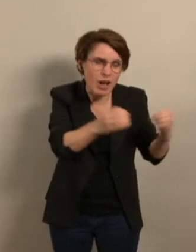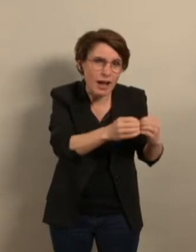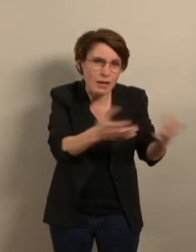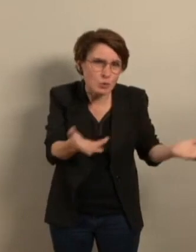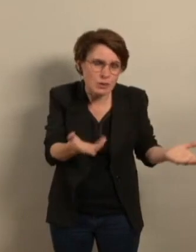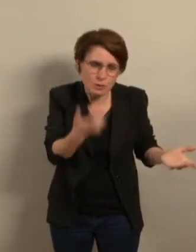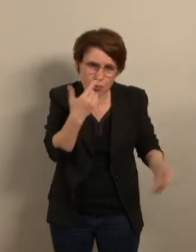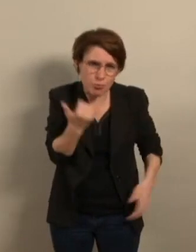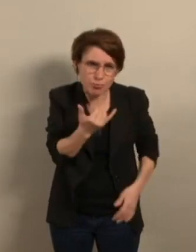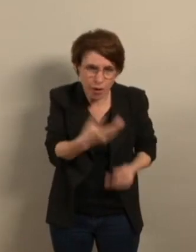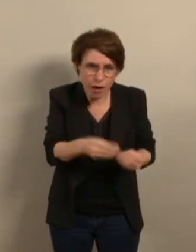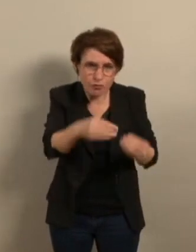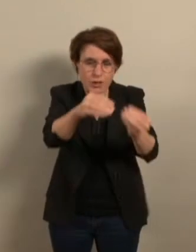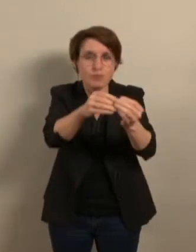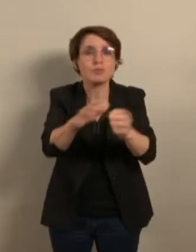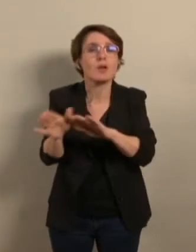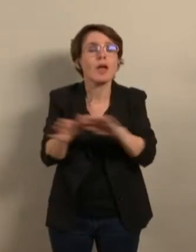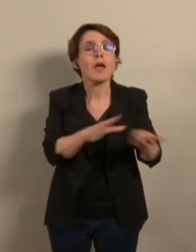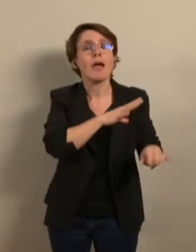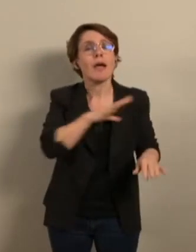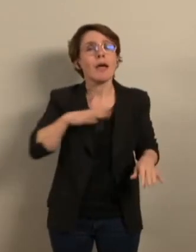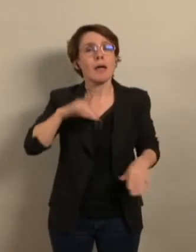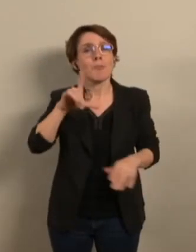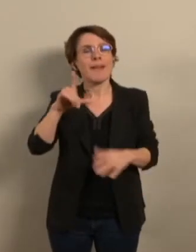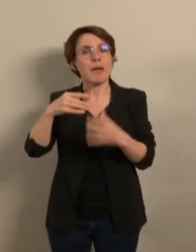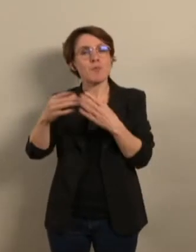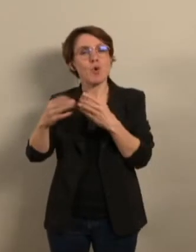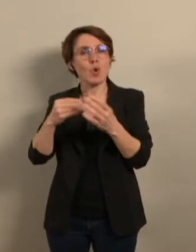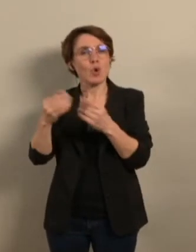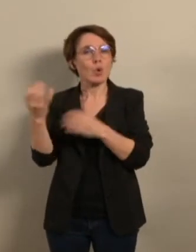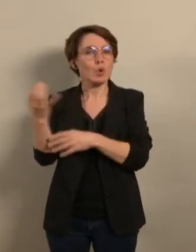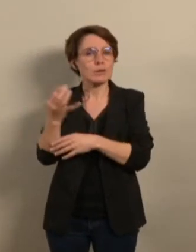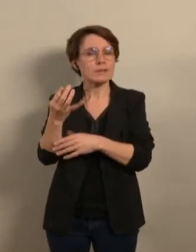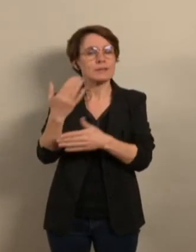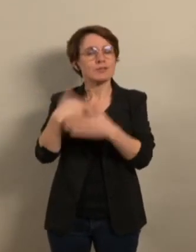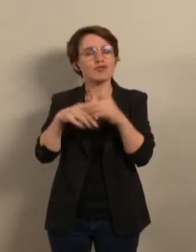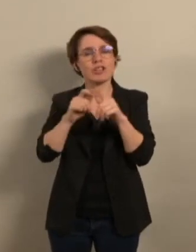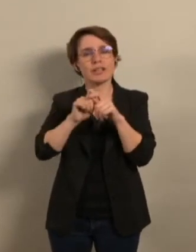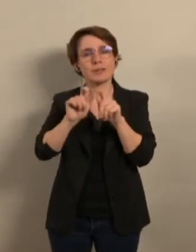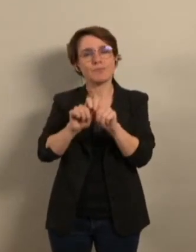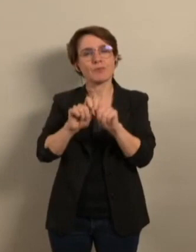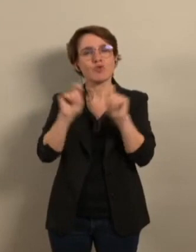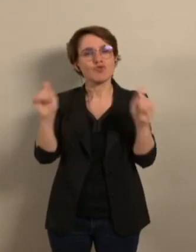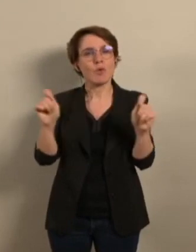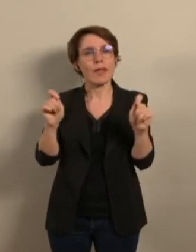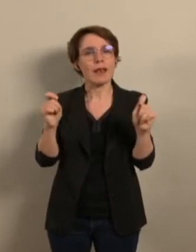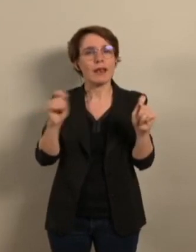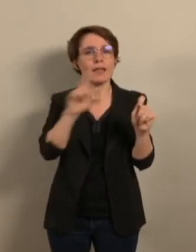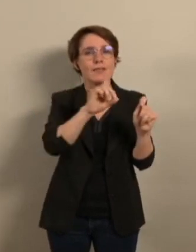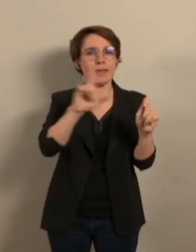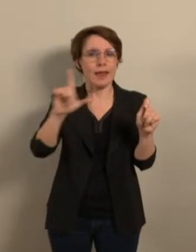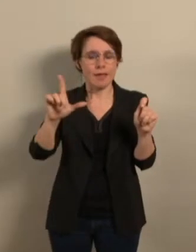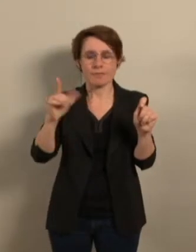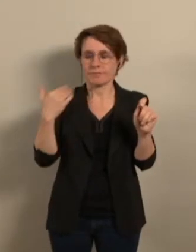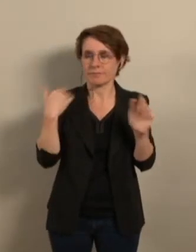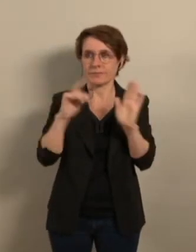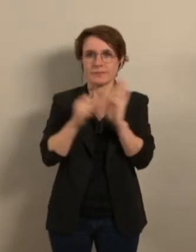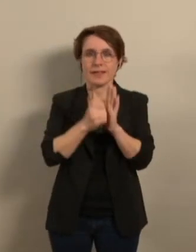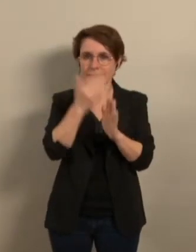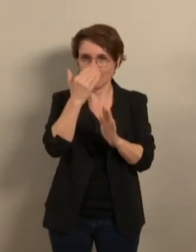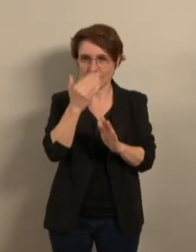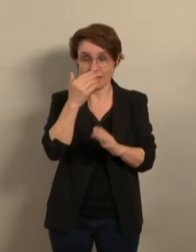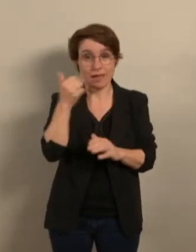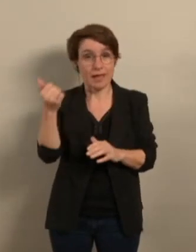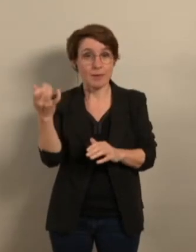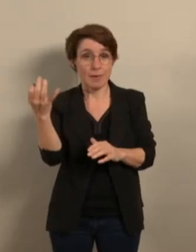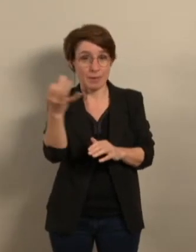Madame Lereux met les pieds dans le plat en affirmant dans le Dauphiné du mois de février, je cite, nous n'avons